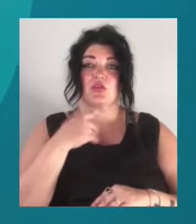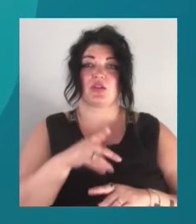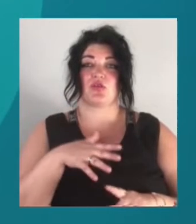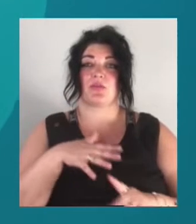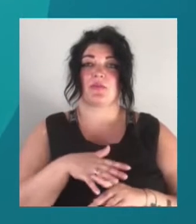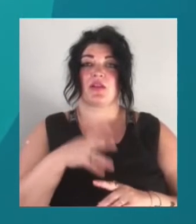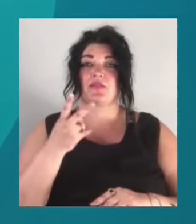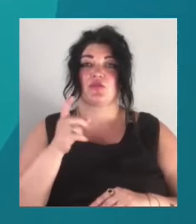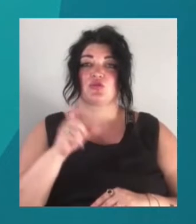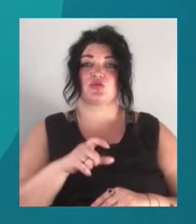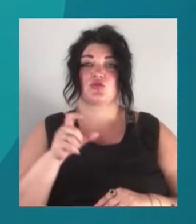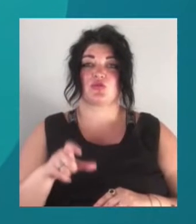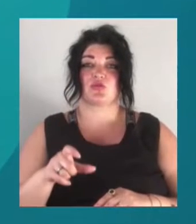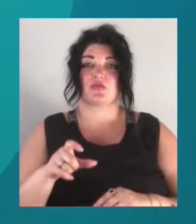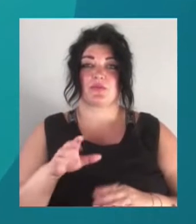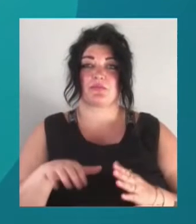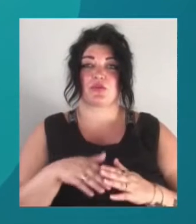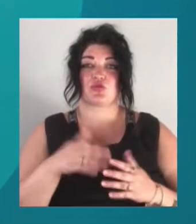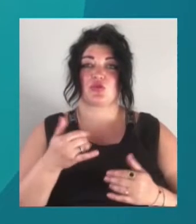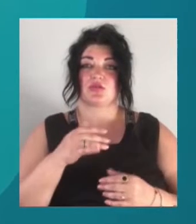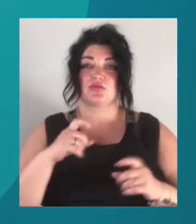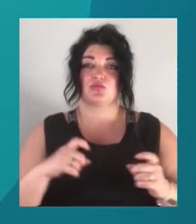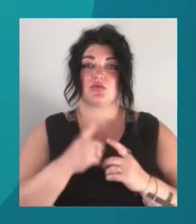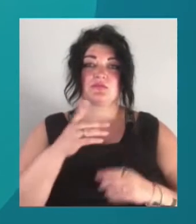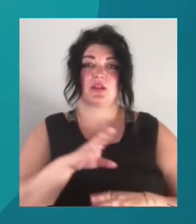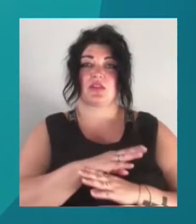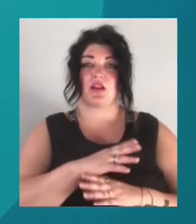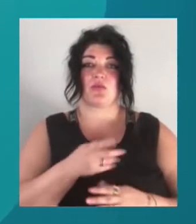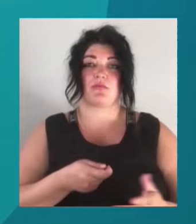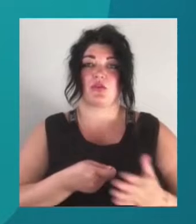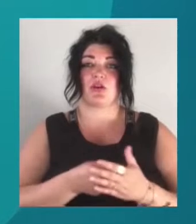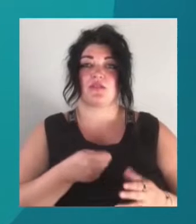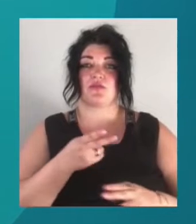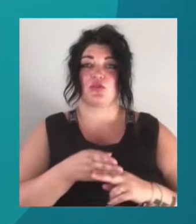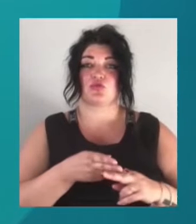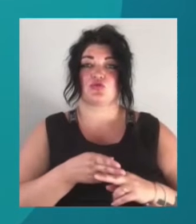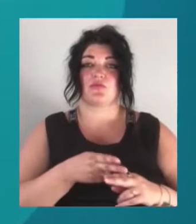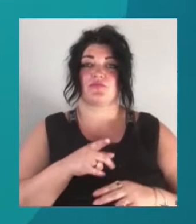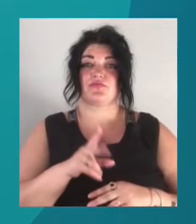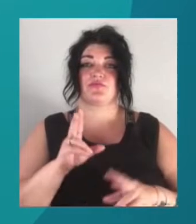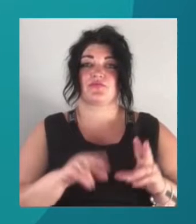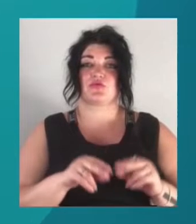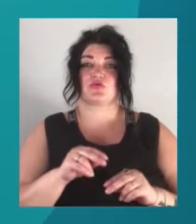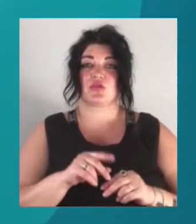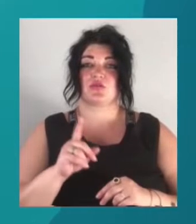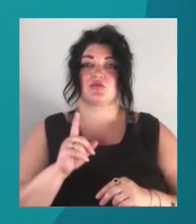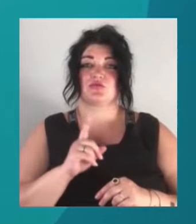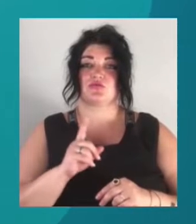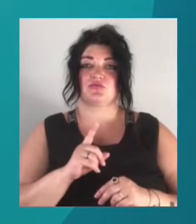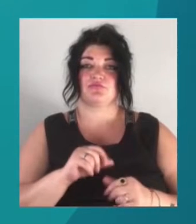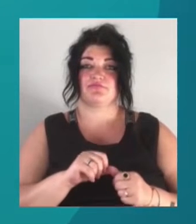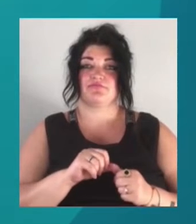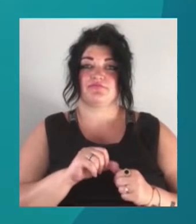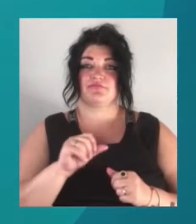двоє чоловіків і під час сутички одного з них він смертельно поранив ножем. Ніж був його, вважають слідчі. Тому, окрім умисного вбивства,